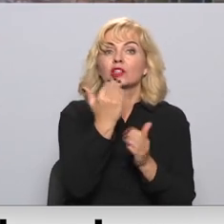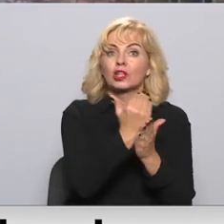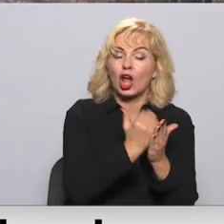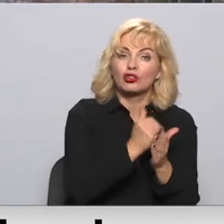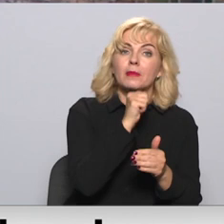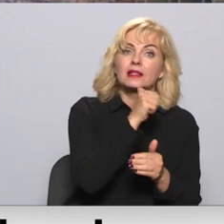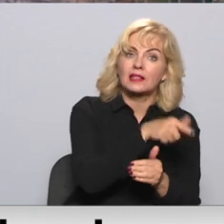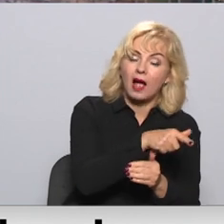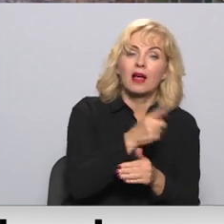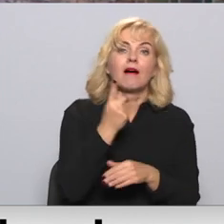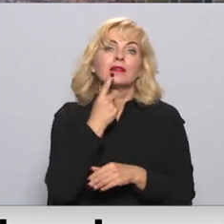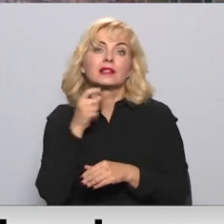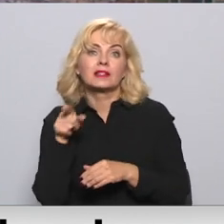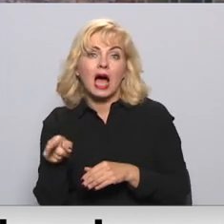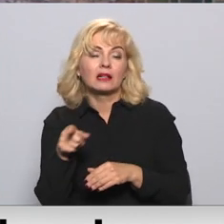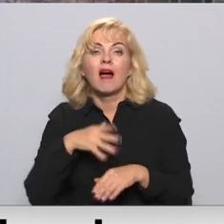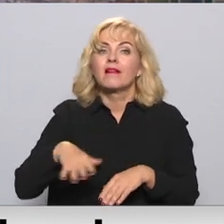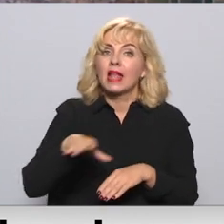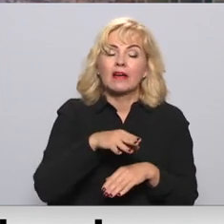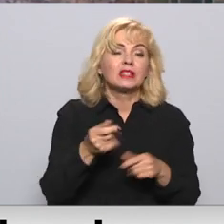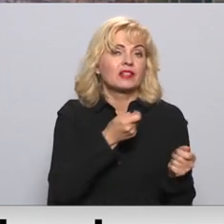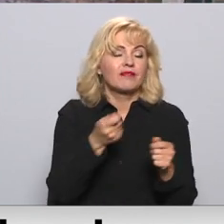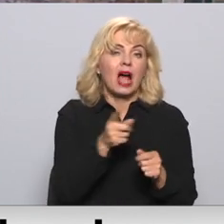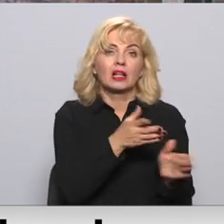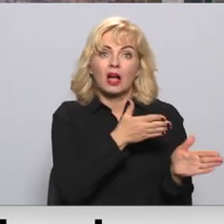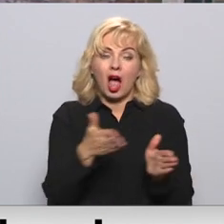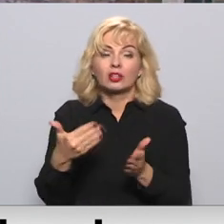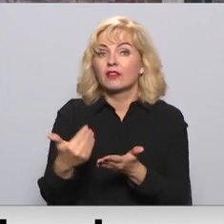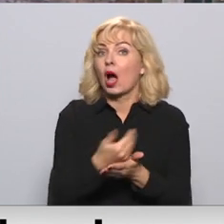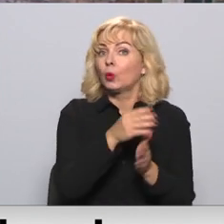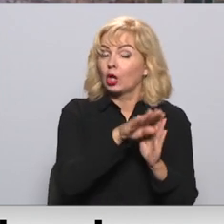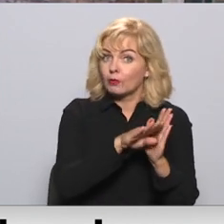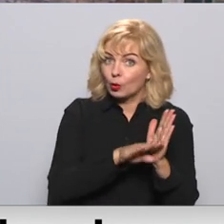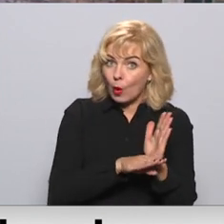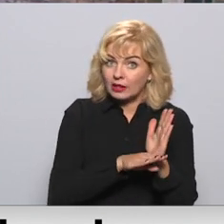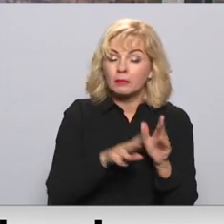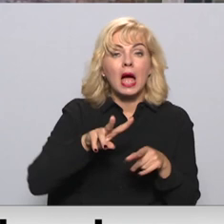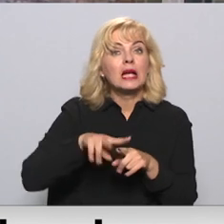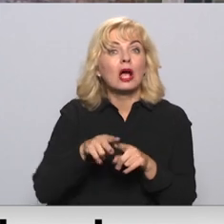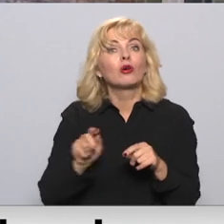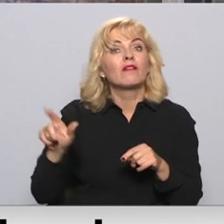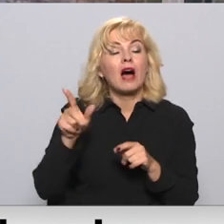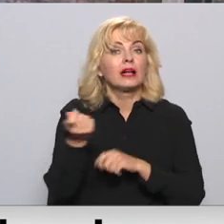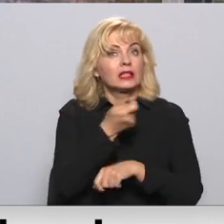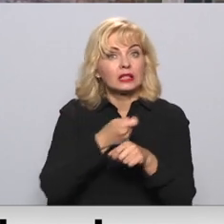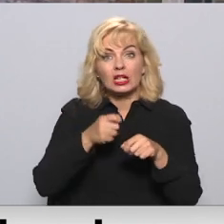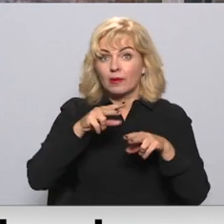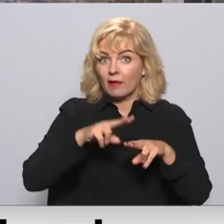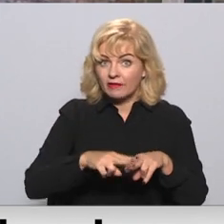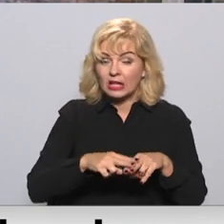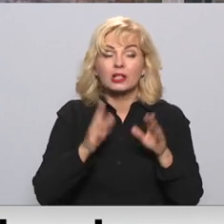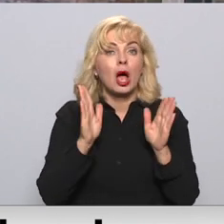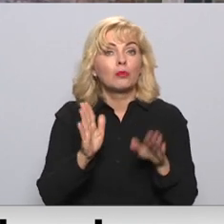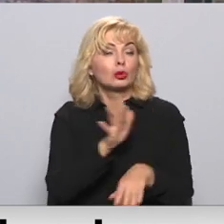zaļajā un sarkanajā. Taču ne visi veikali ir gatavi jaunajiem noteikumiem. Jelgavā vairākas cirzniecības vietas, kurām